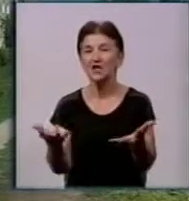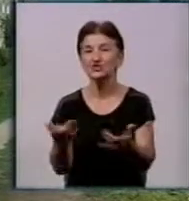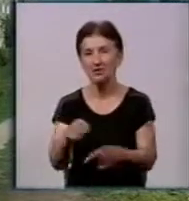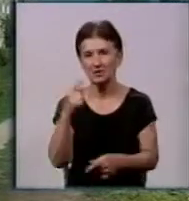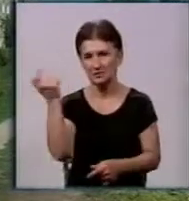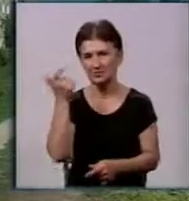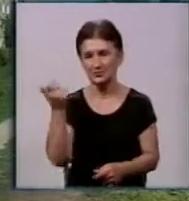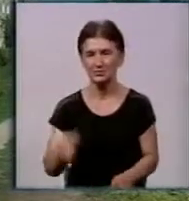Басистий. День за днем.